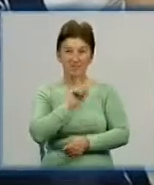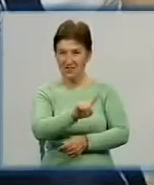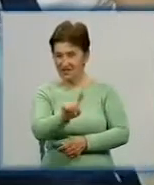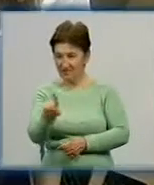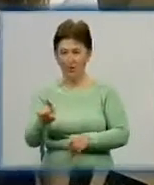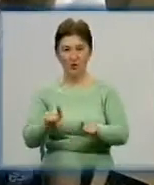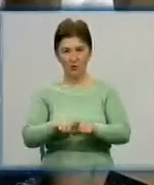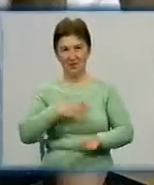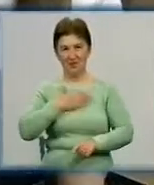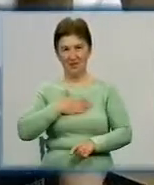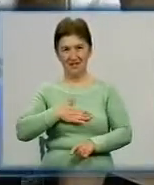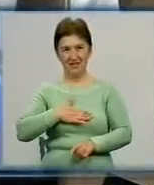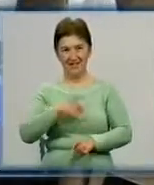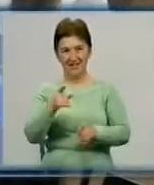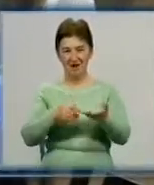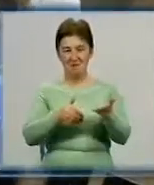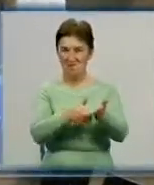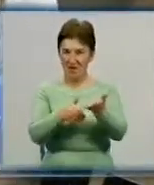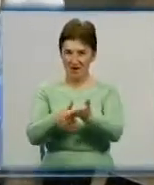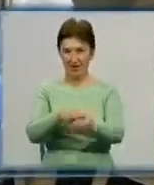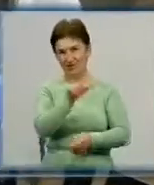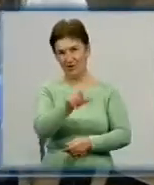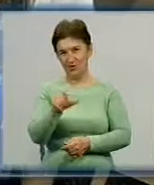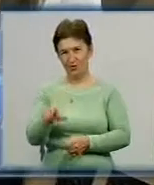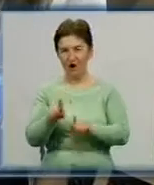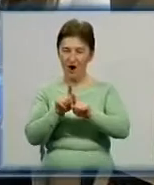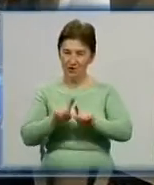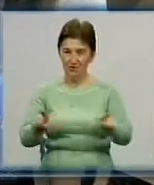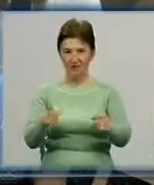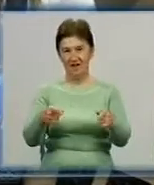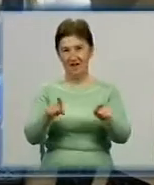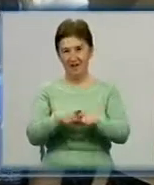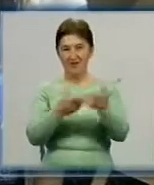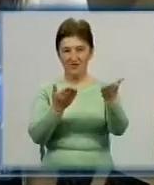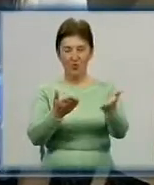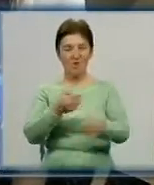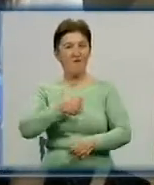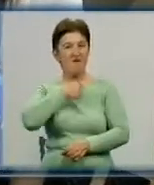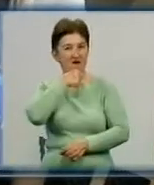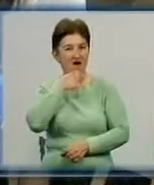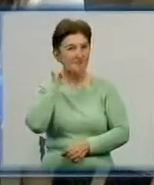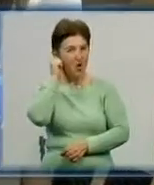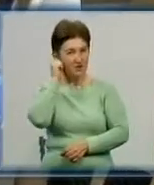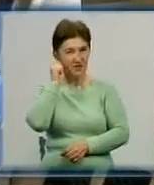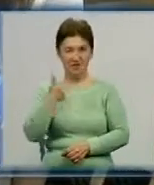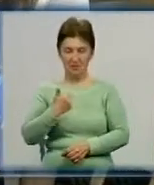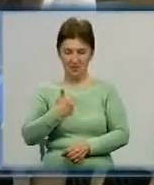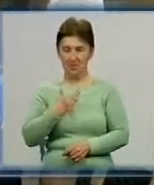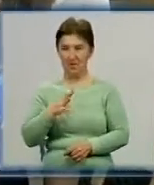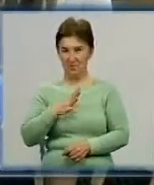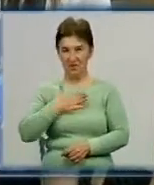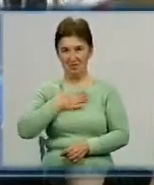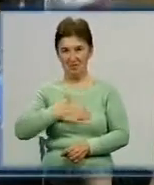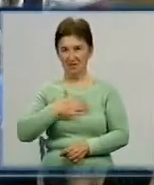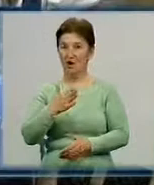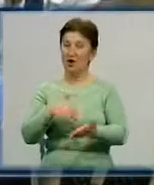стареньким. Мені приємно допомагати людям, особливо в такому вітрі. Мені приємно було, коли мені мастер сказав,